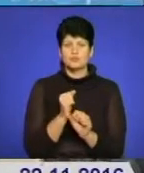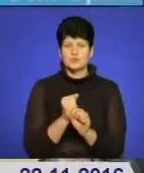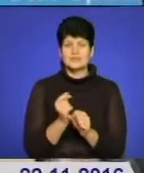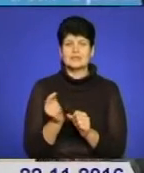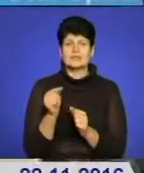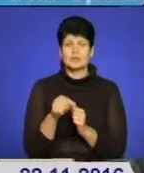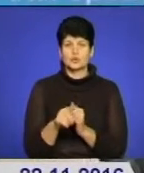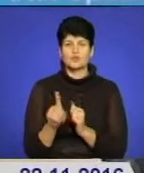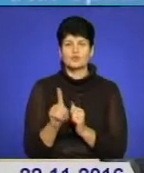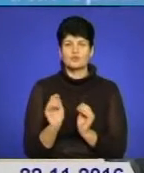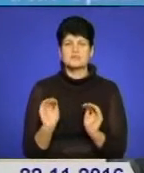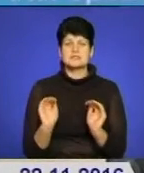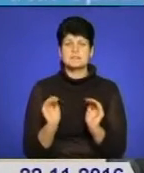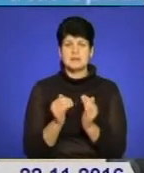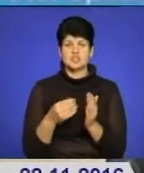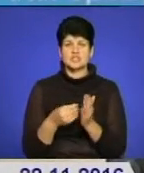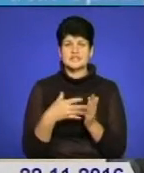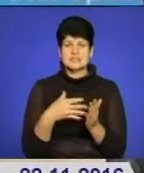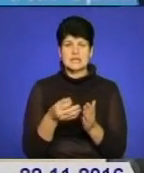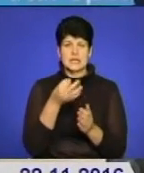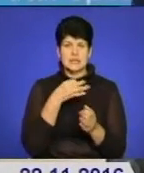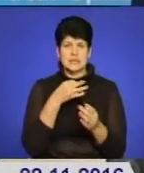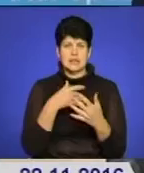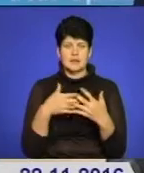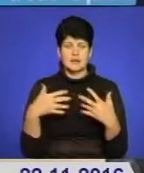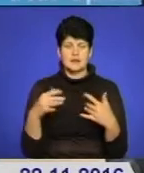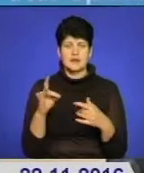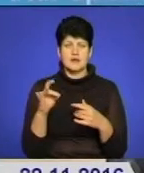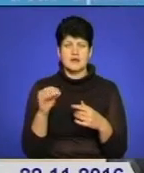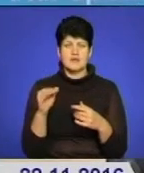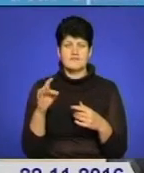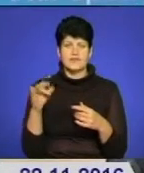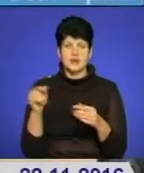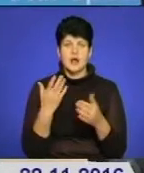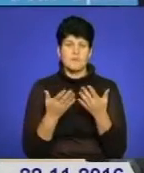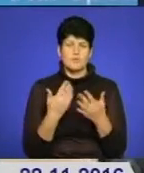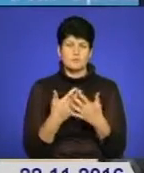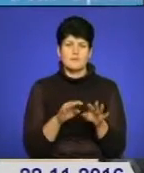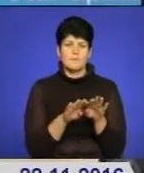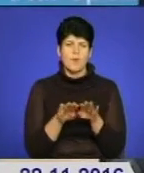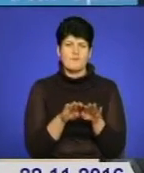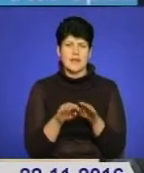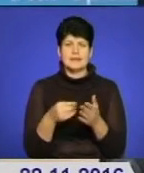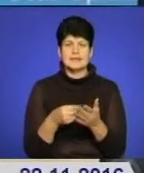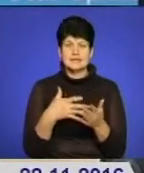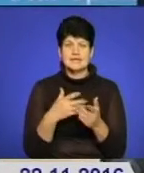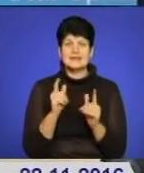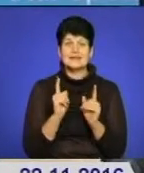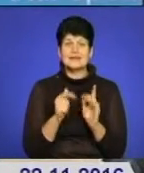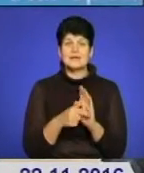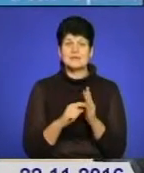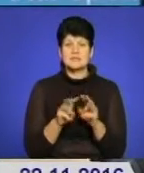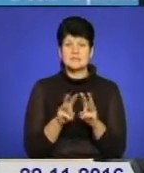того, щоб зменшити ціни на ліки, тут написано референтні ціни або порівняльні ціни. Як тільки Кабінет міністрів їх